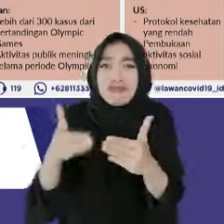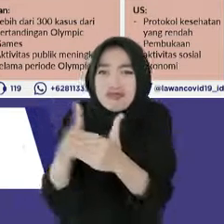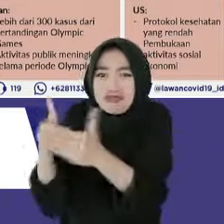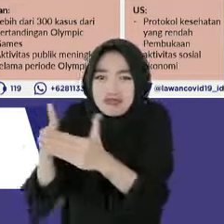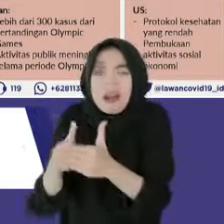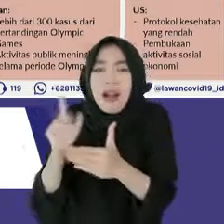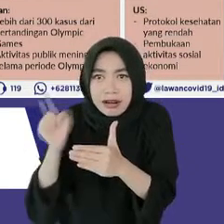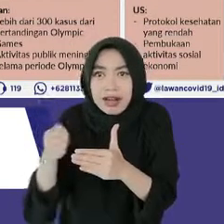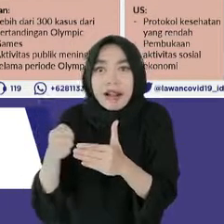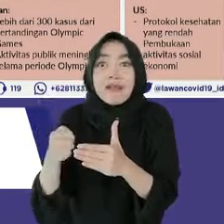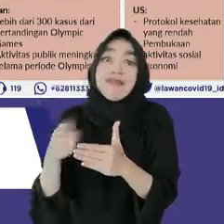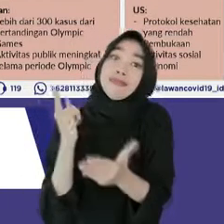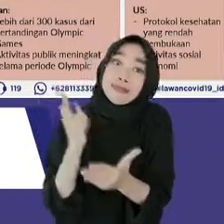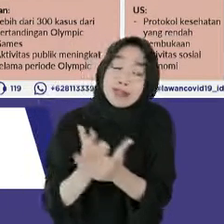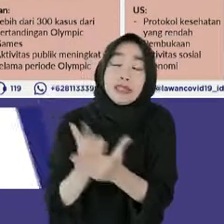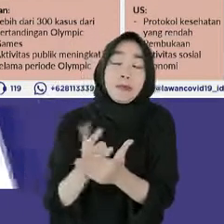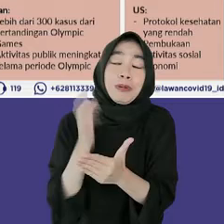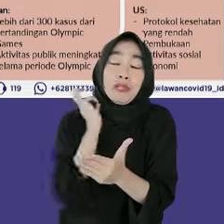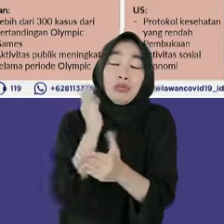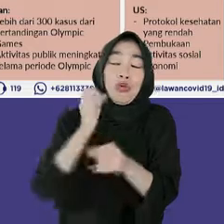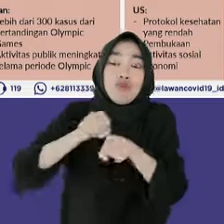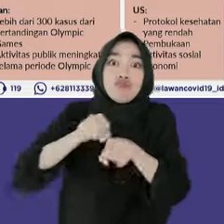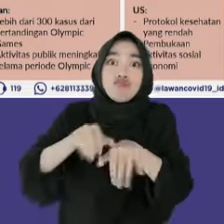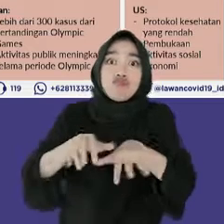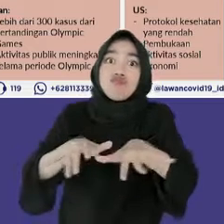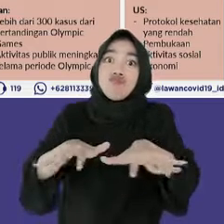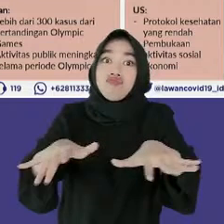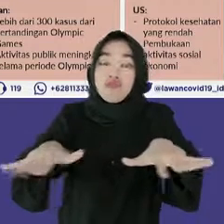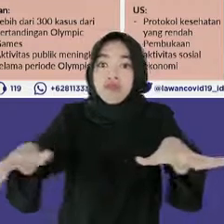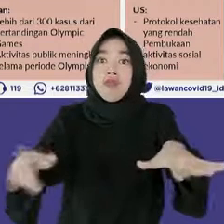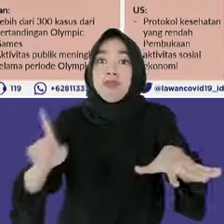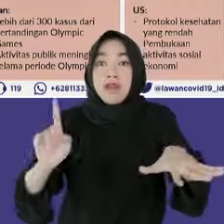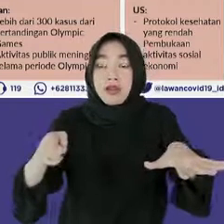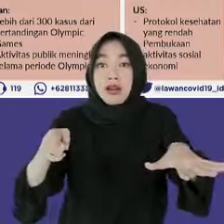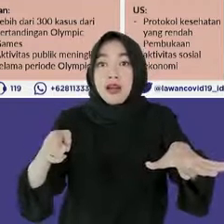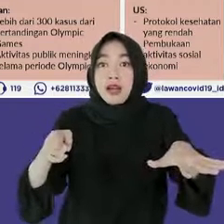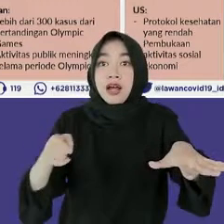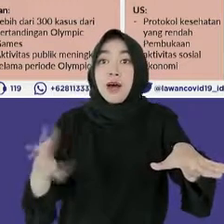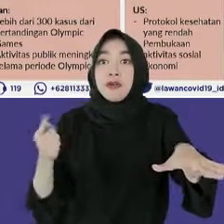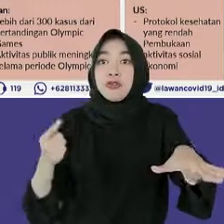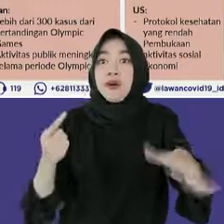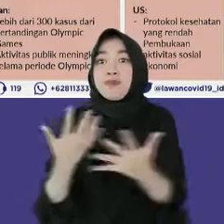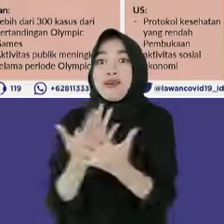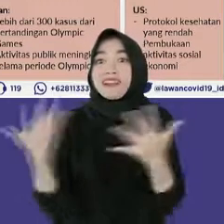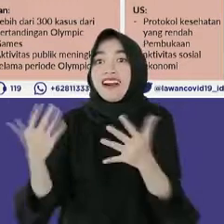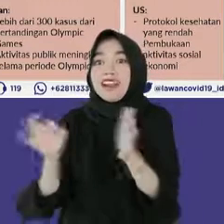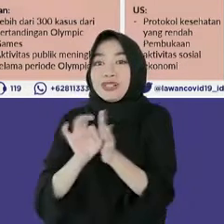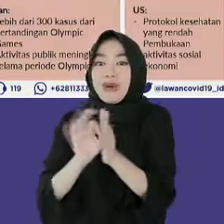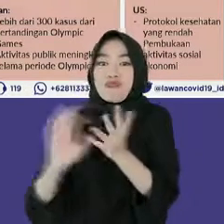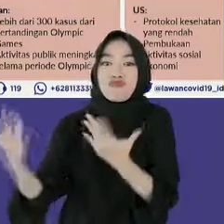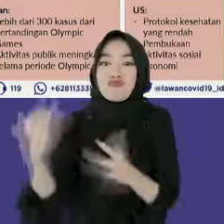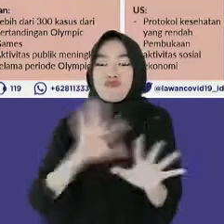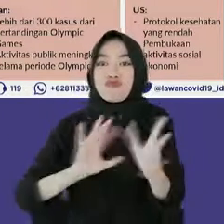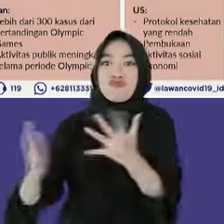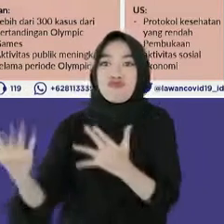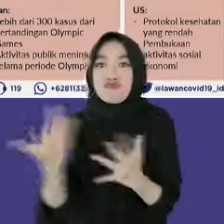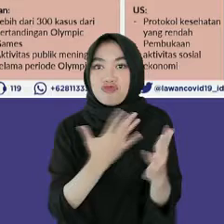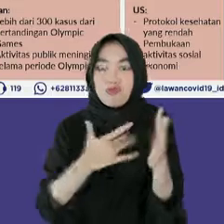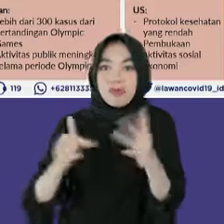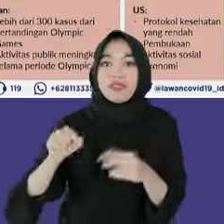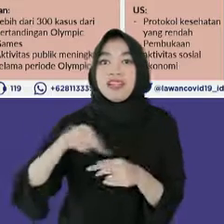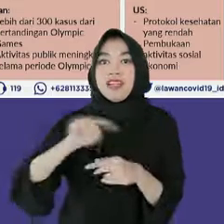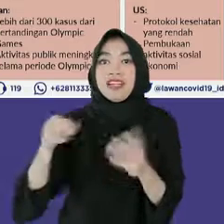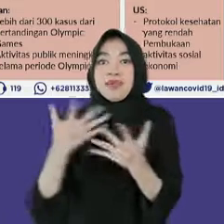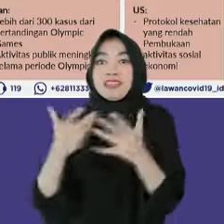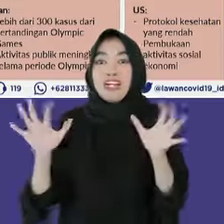namun hal tersebut masih berpengaruh signifikan terhadap pola kegiatan sosial masyarakat di Jepang. Masyarakat